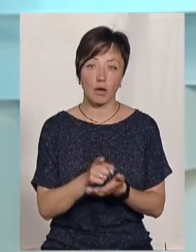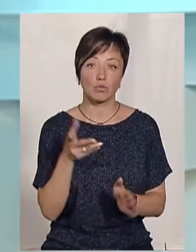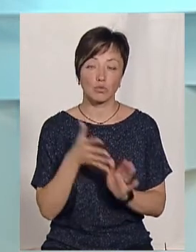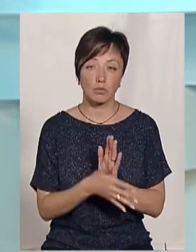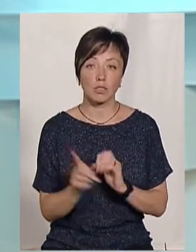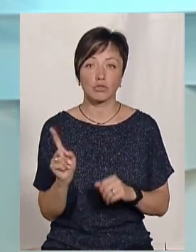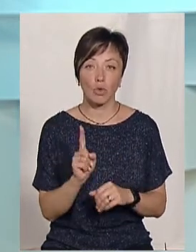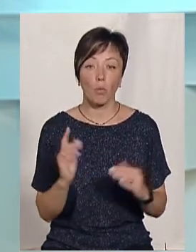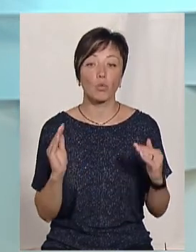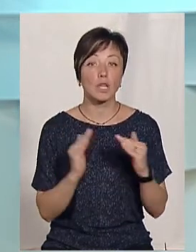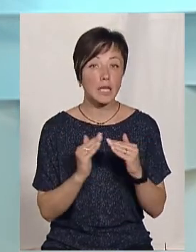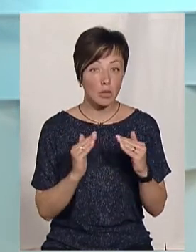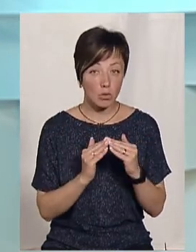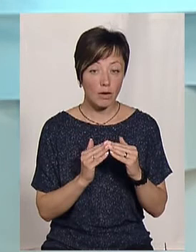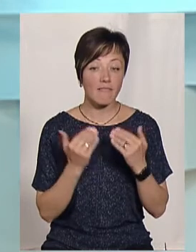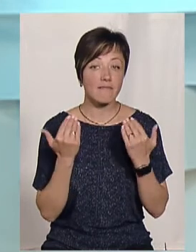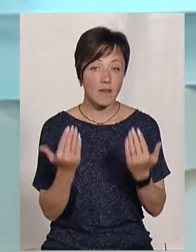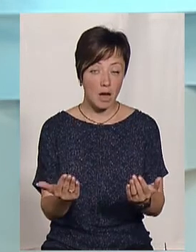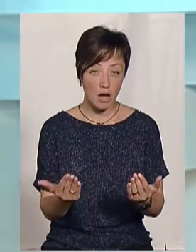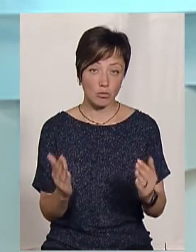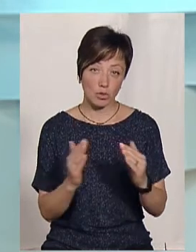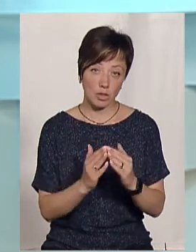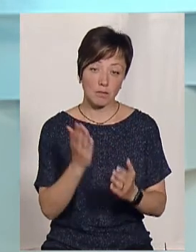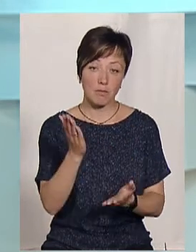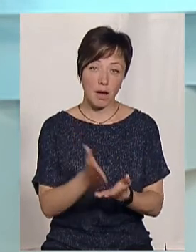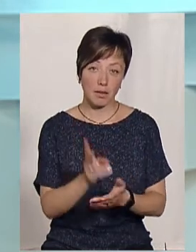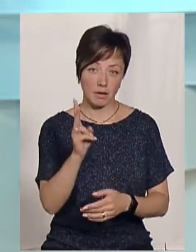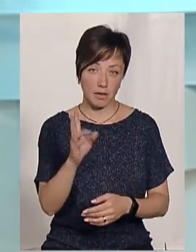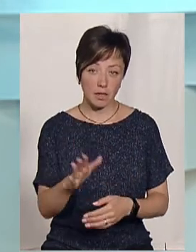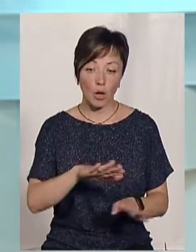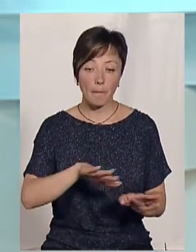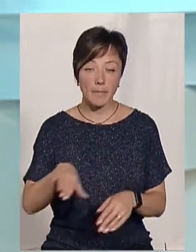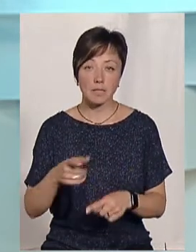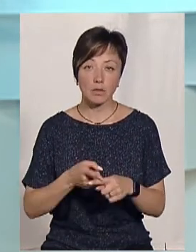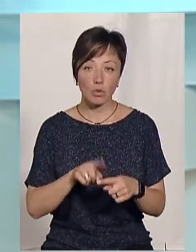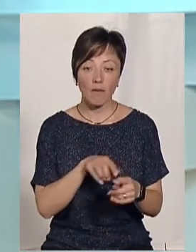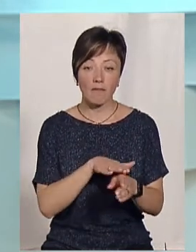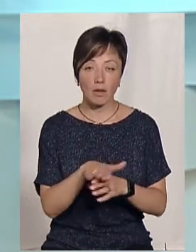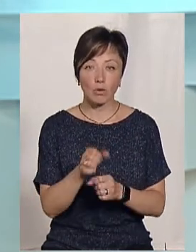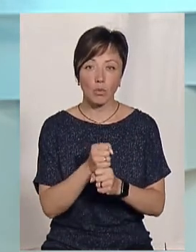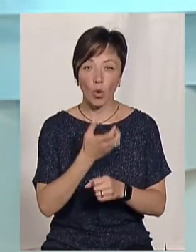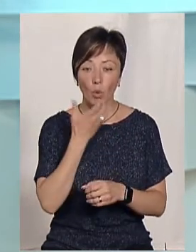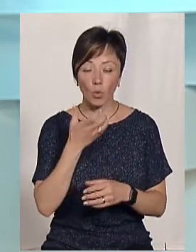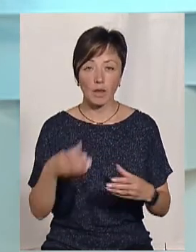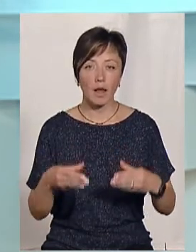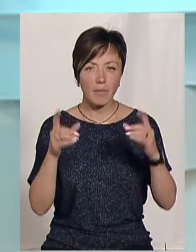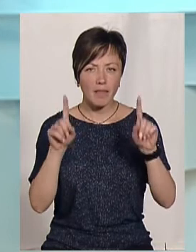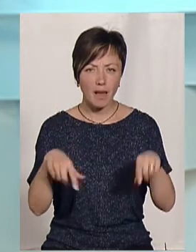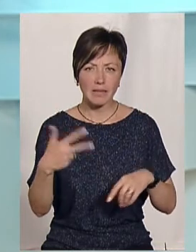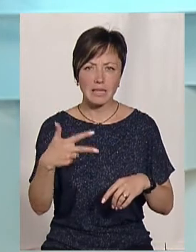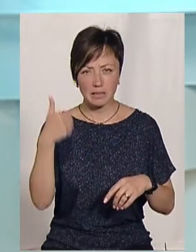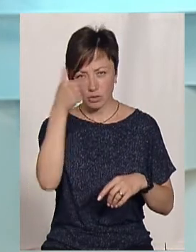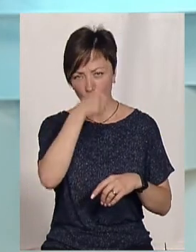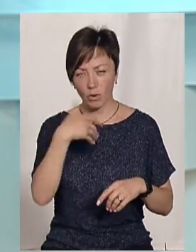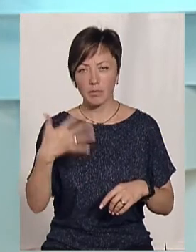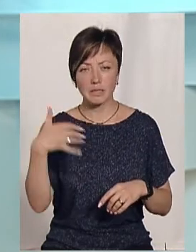зрозуміти, що будинок, ваш будинок, в якому ви маєте квартиру, після того, як виконані роботи з утеплення, навіть якщо йому 30